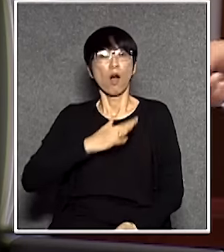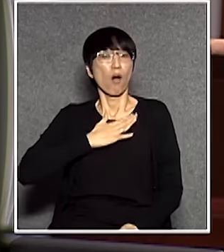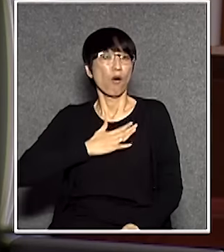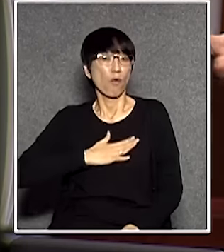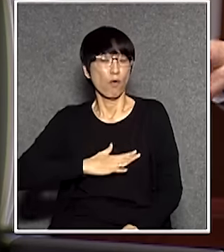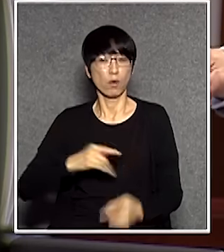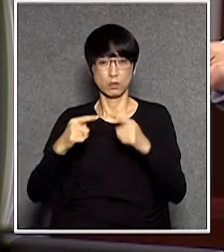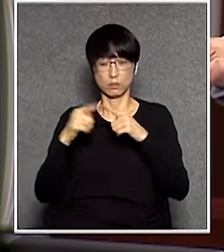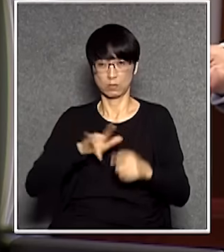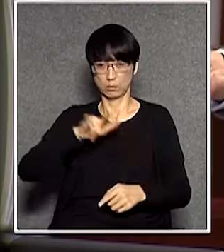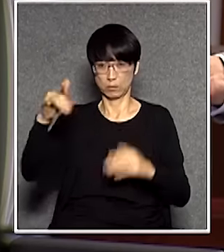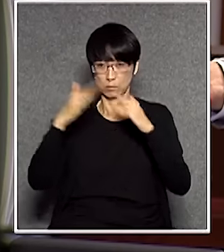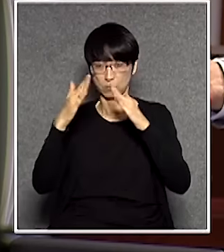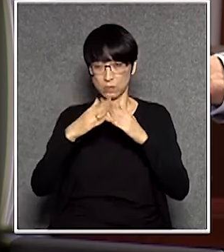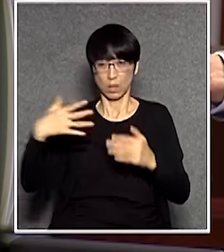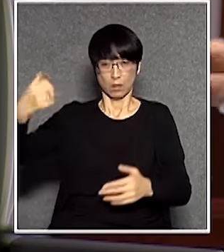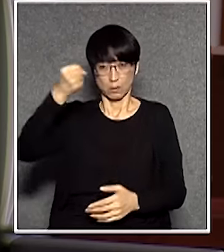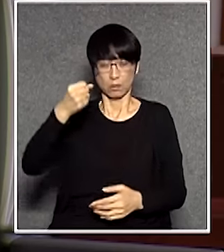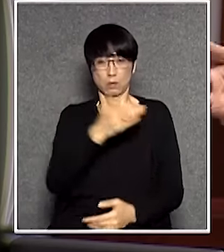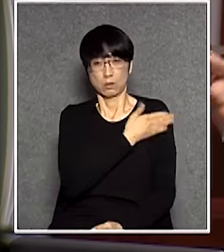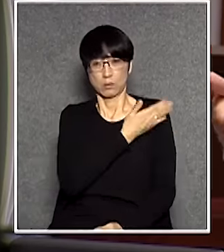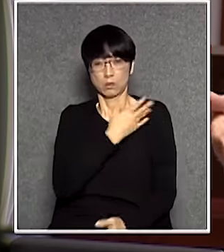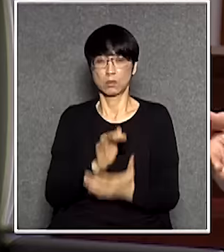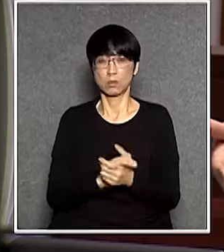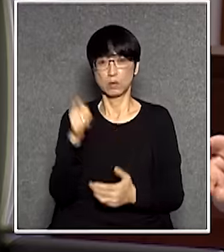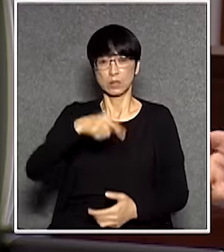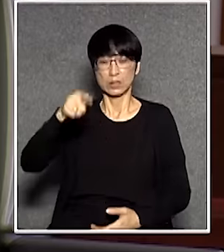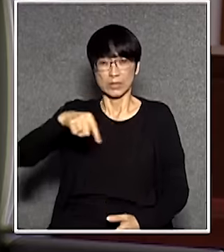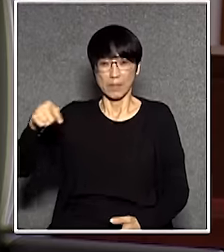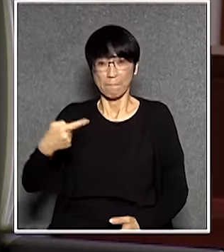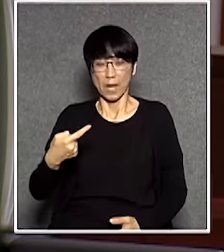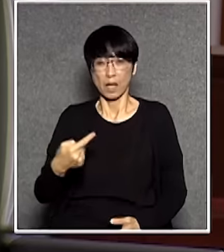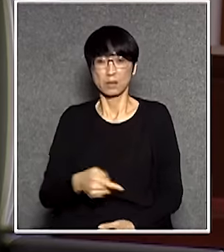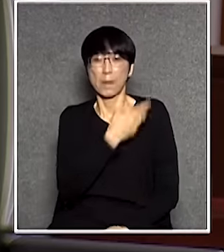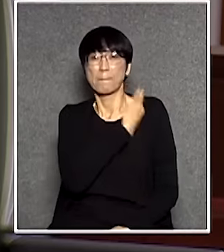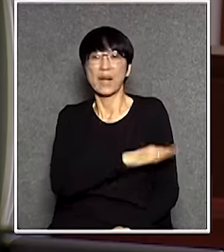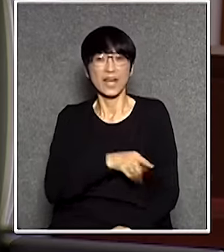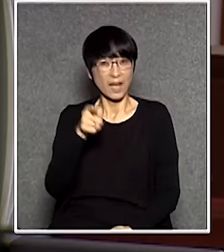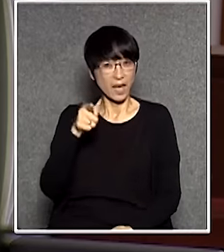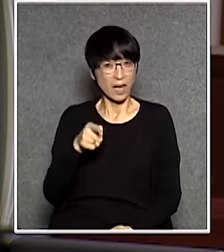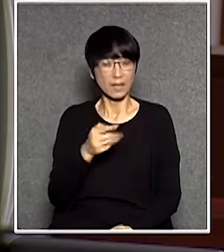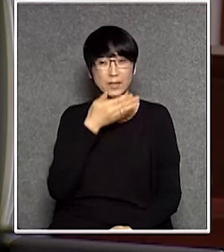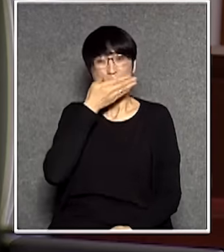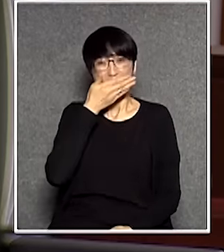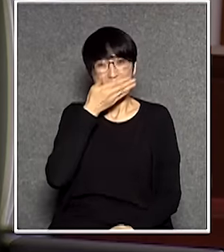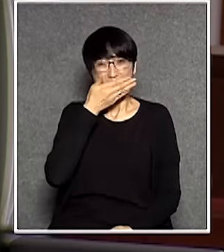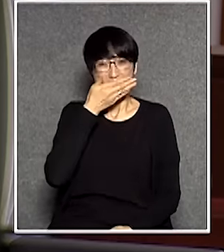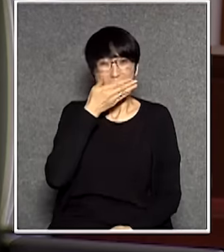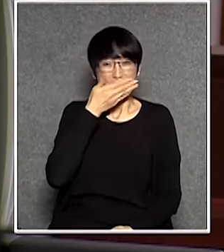民航處長首長級官員也是你想想拿成千萬酒頭話之理是不是想著有沒有